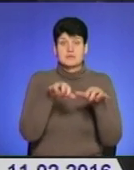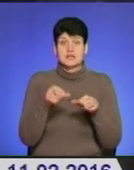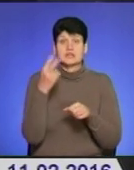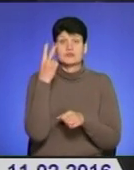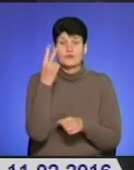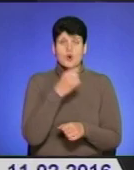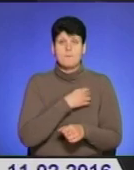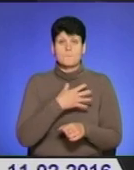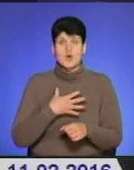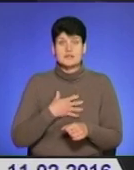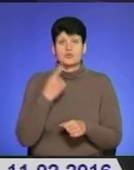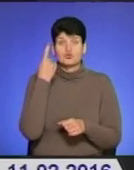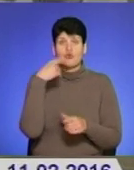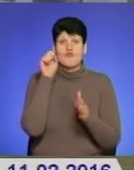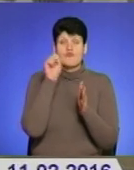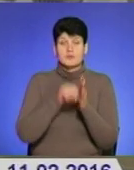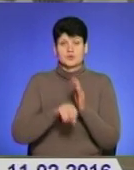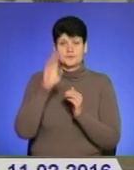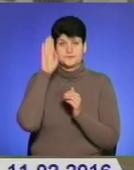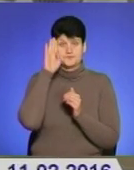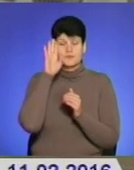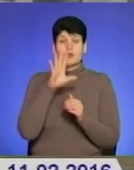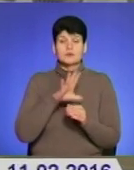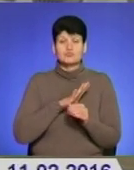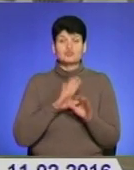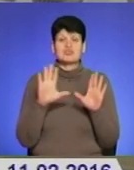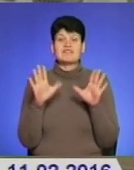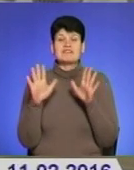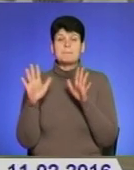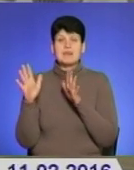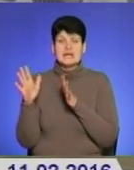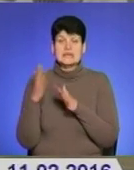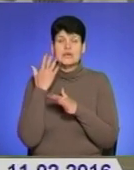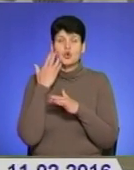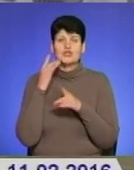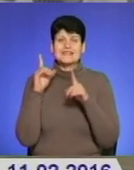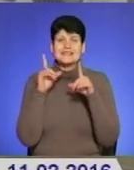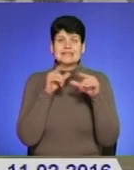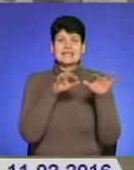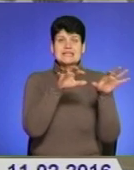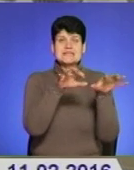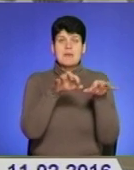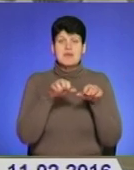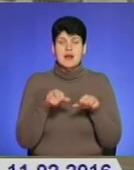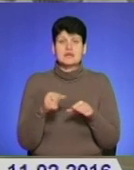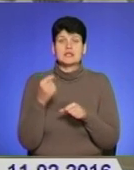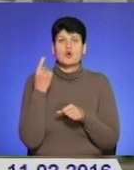поранених та вбитого бійця. На жаль, були такі випадки, що їхали забирати одного